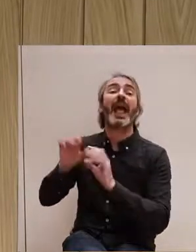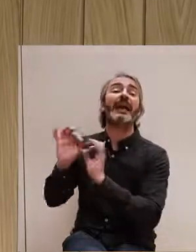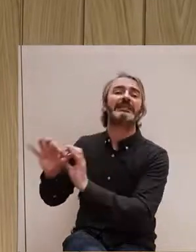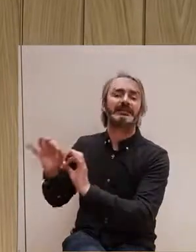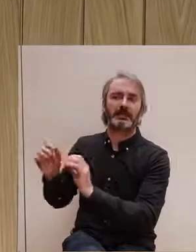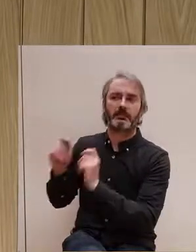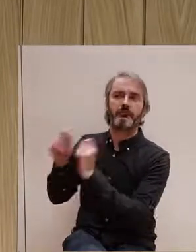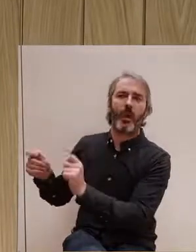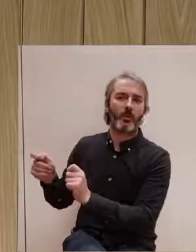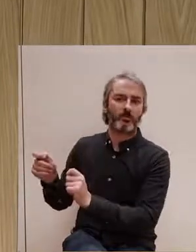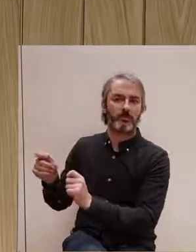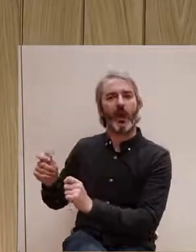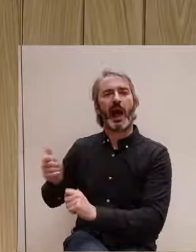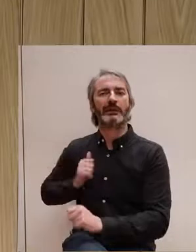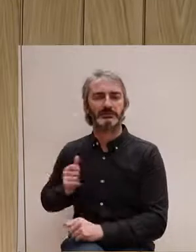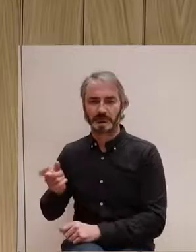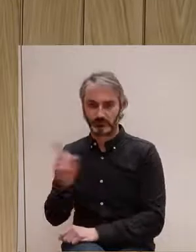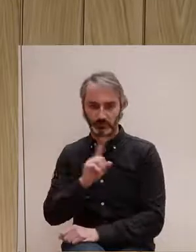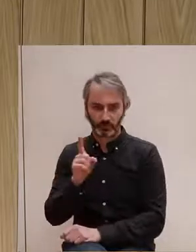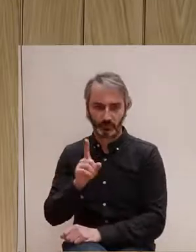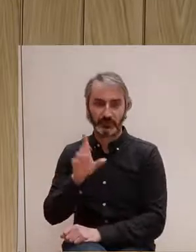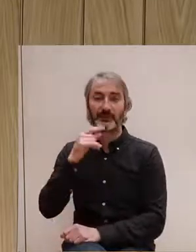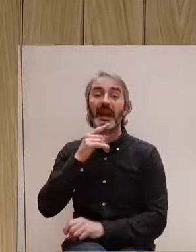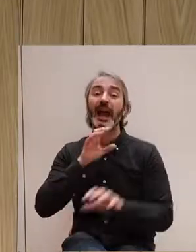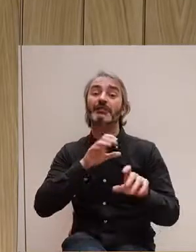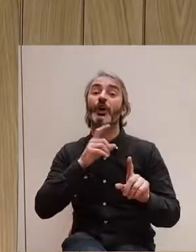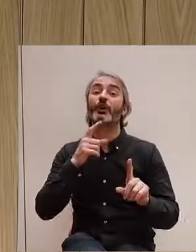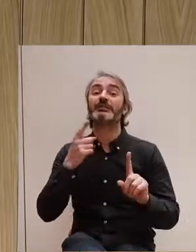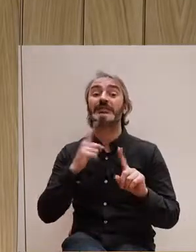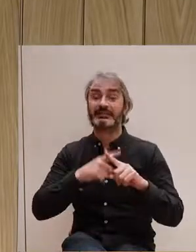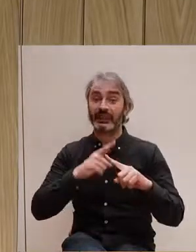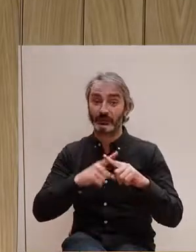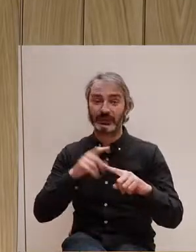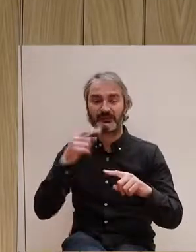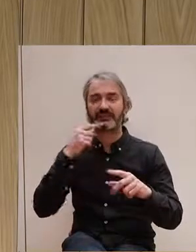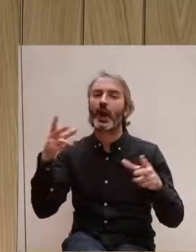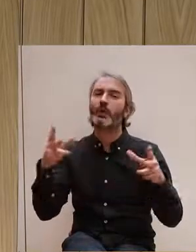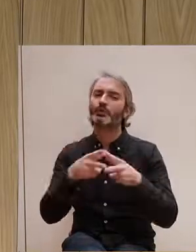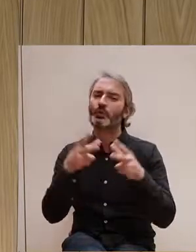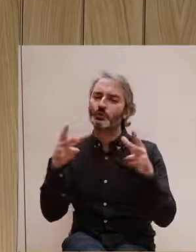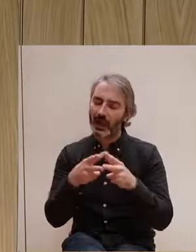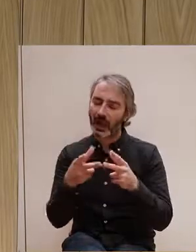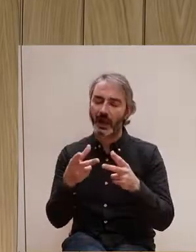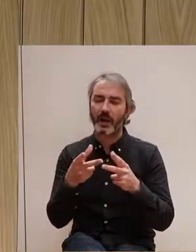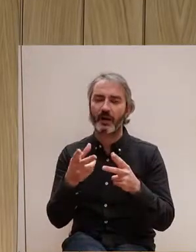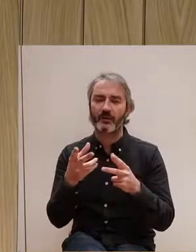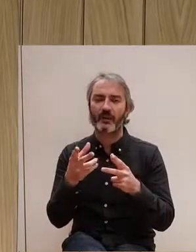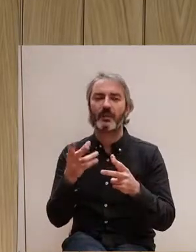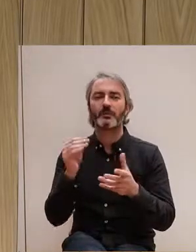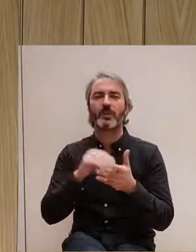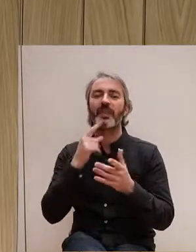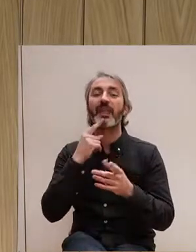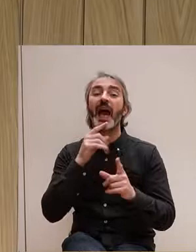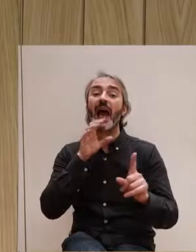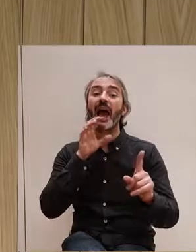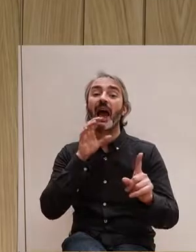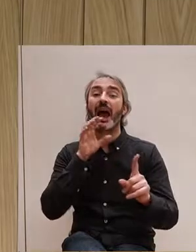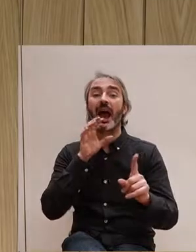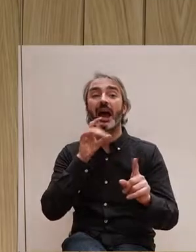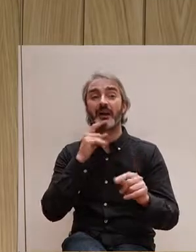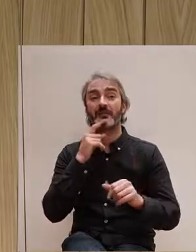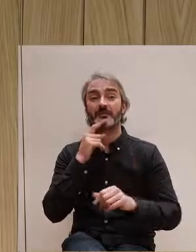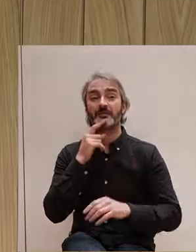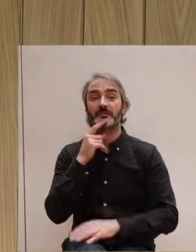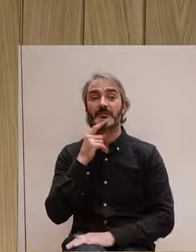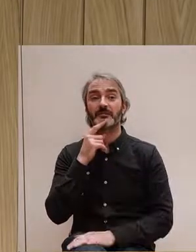una agressió sexual o de què és la violència sexual, també pensem que a nivell social s'ha arribat a definir molt una agressió sexual com una